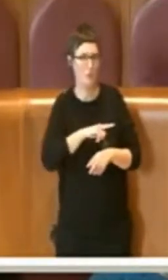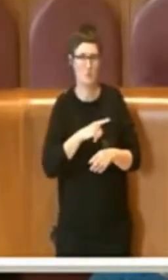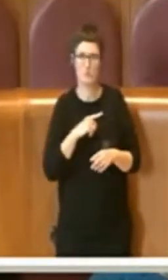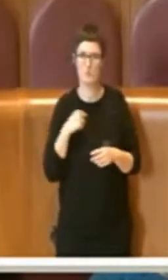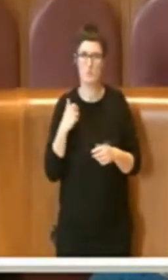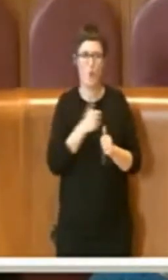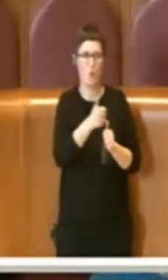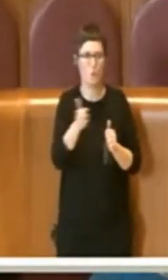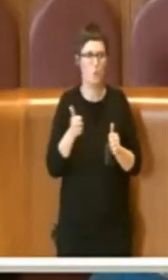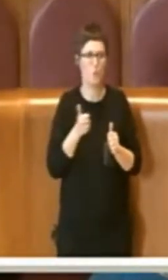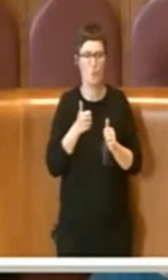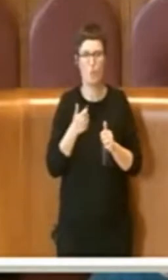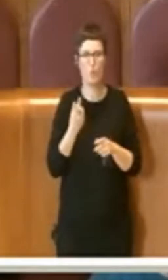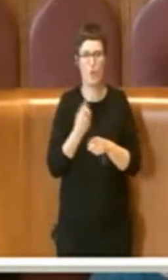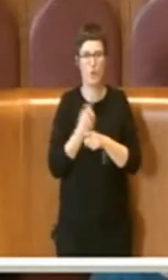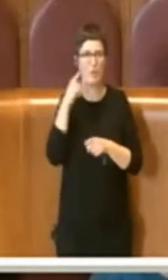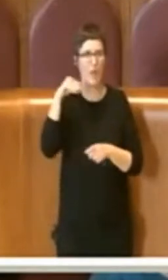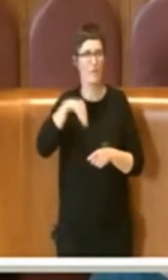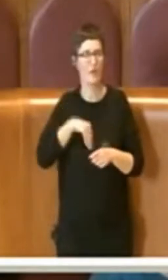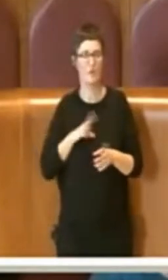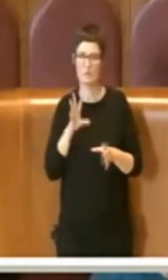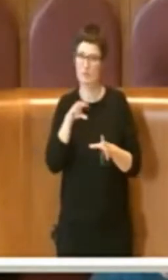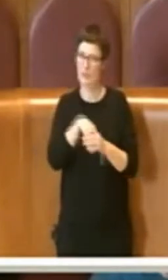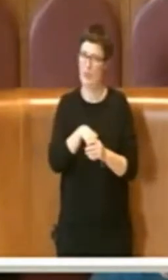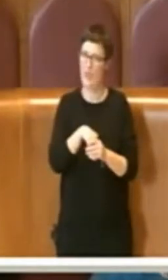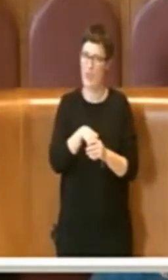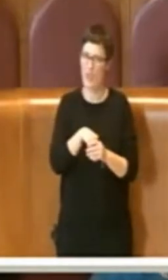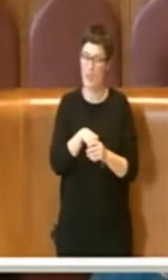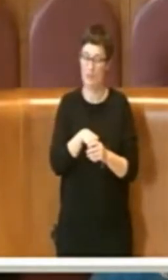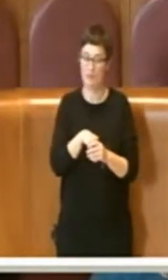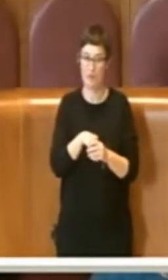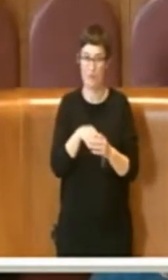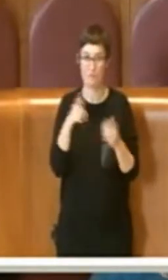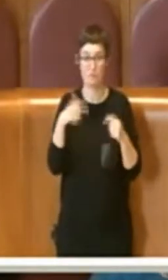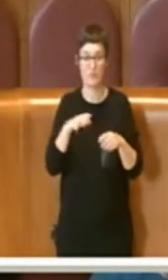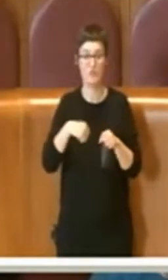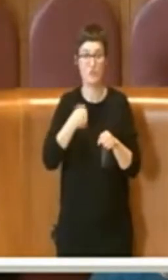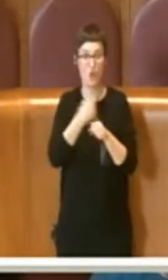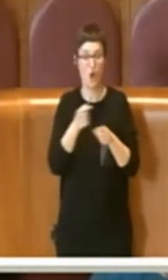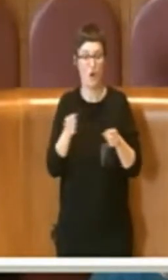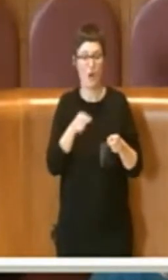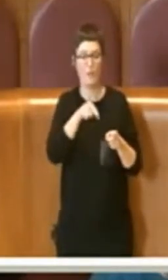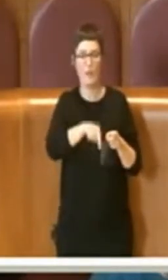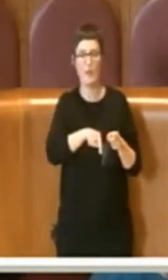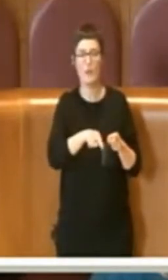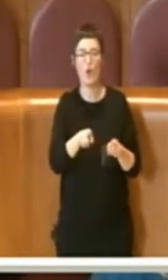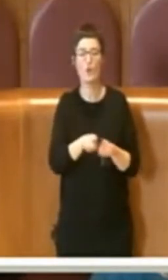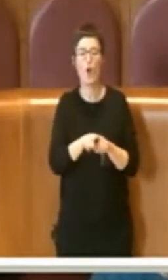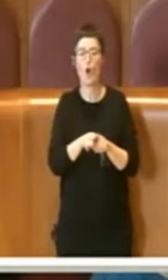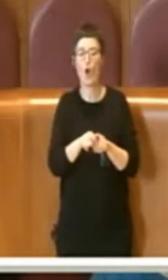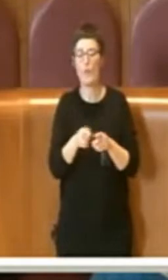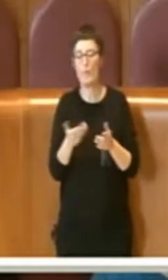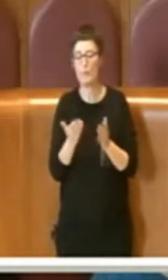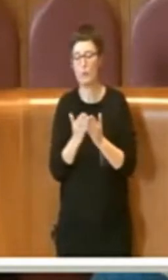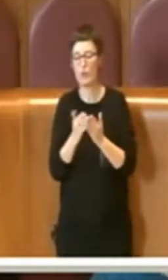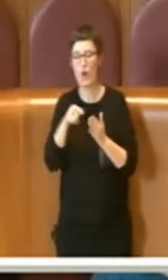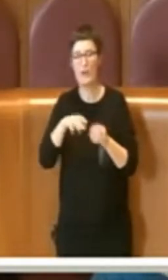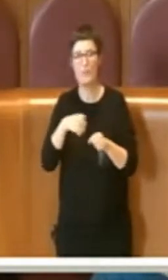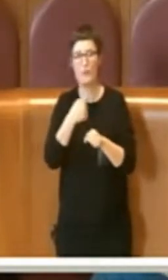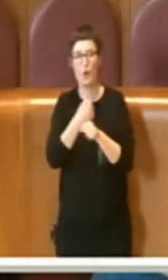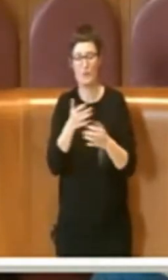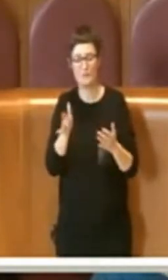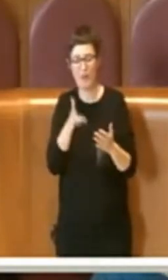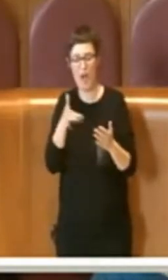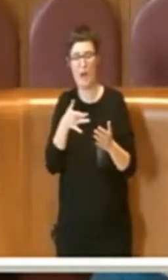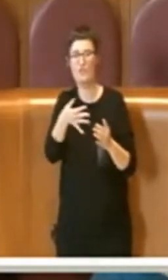storia strappata, direi, ai libri di storia, volutamente strappata ai libri di storia, è lasciata